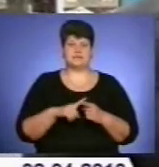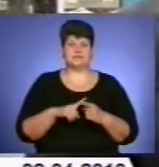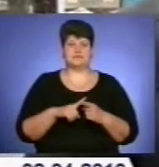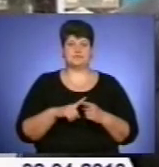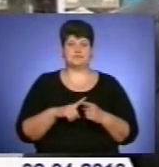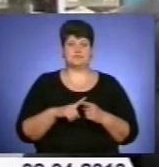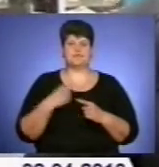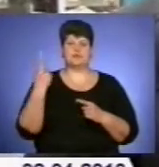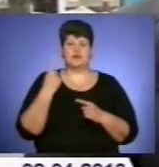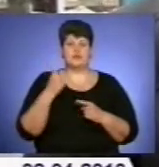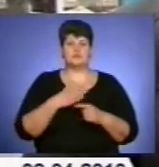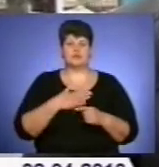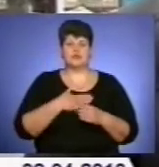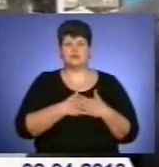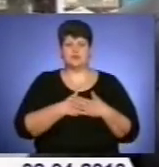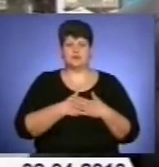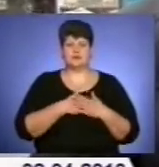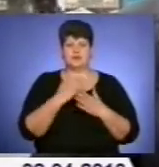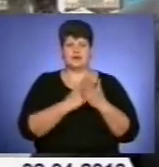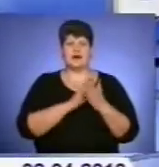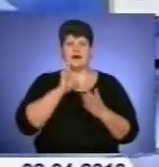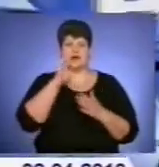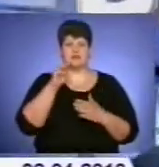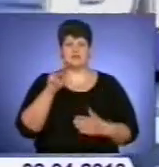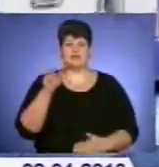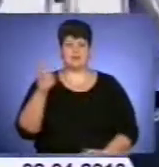Одна з моїх найулюбленіших програм – це є «Ранок» ТТБ.